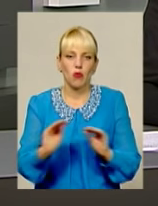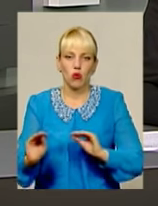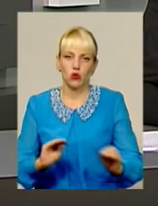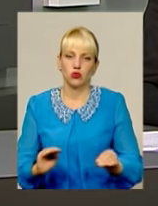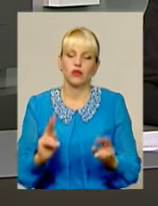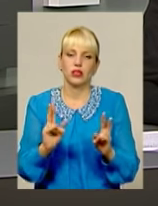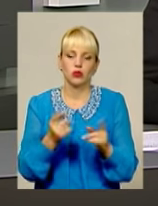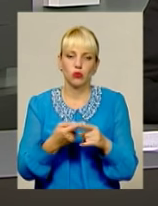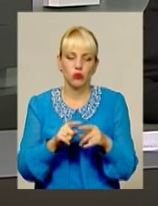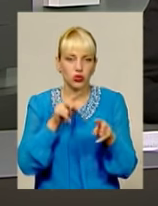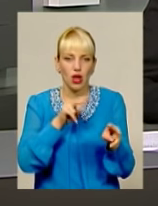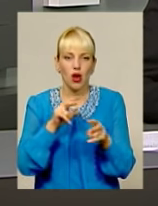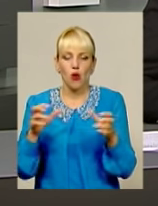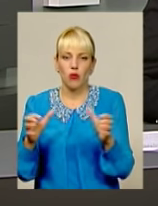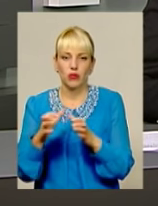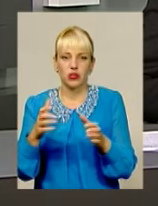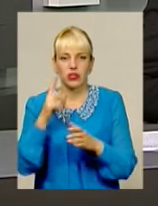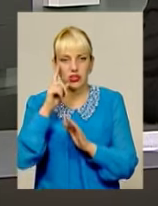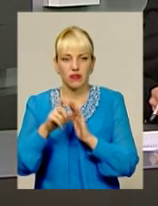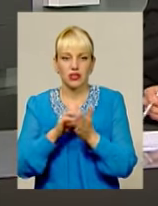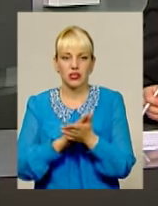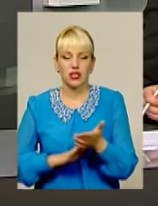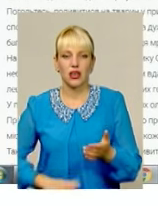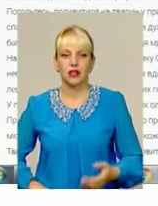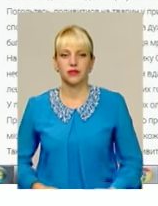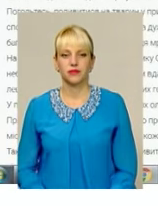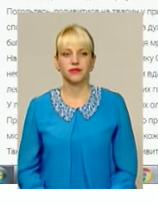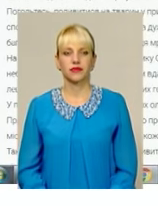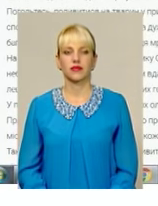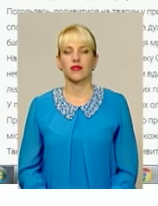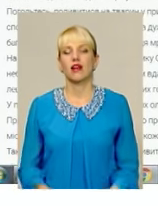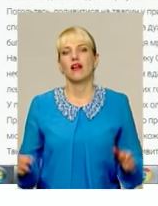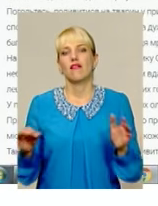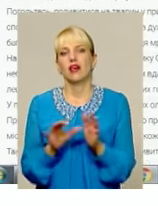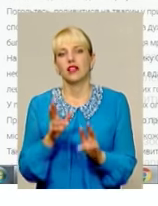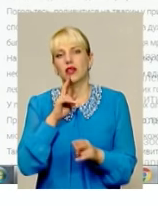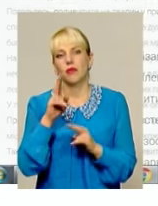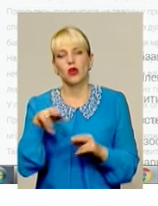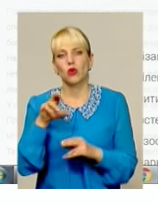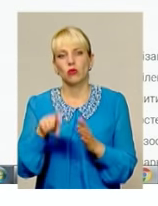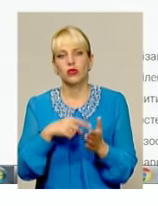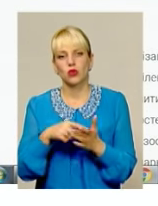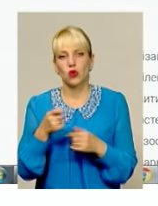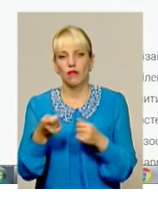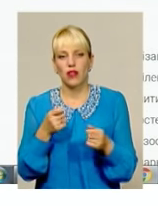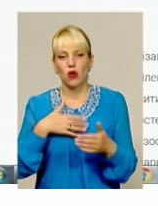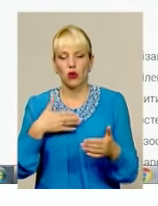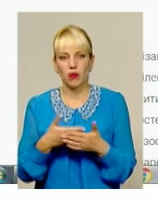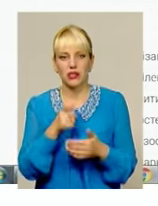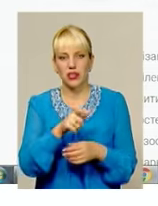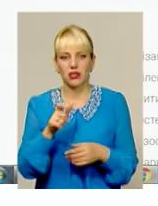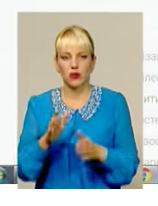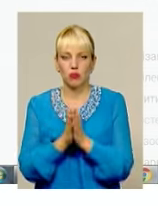буде ним опікуватися – дізнавайтесь далі. В електронній петиції до міської влади громадські активісти